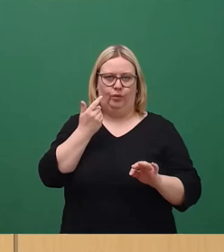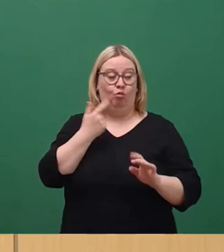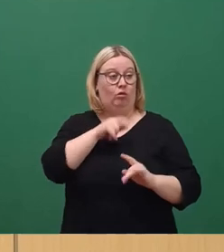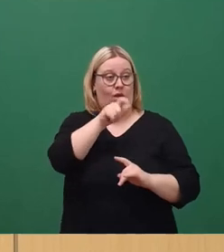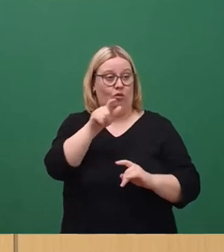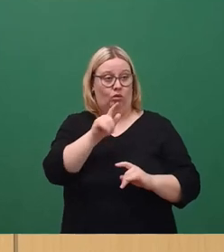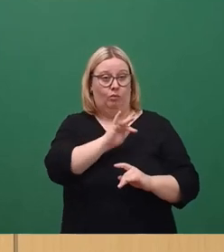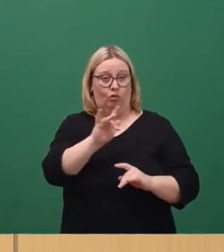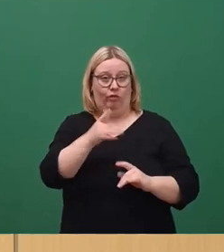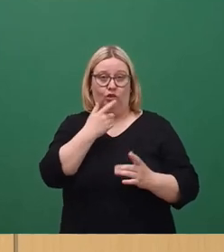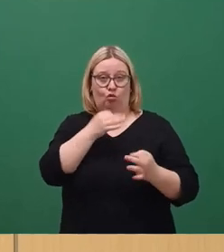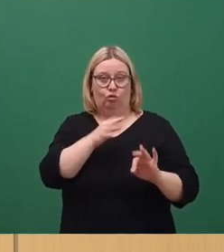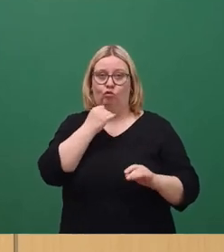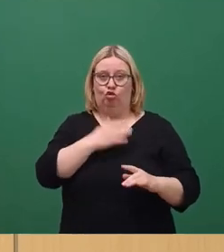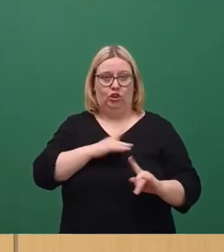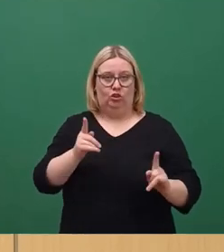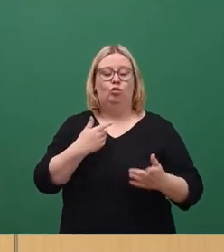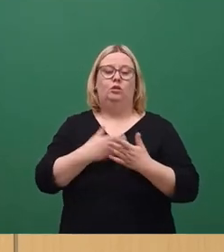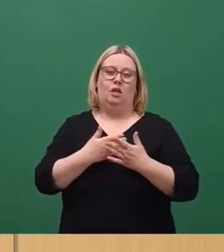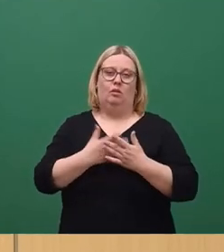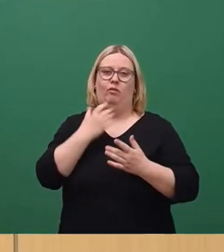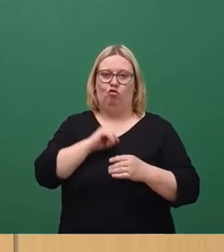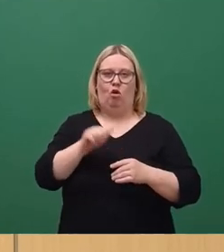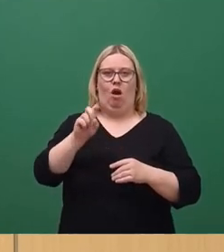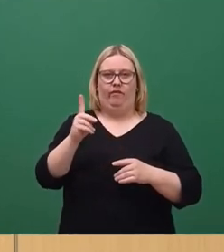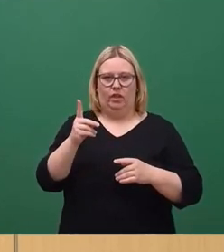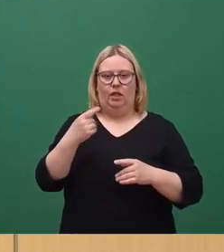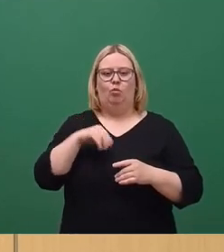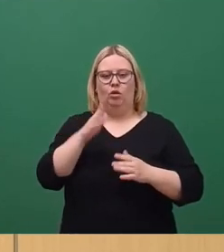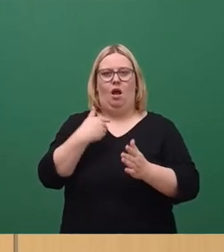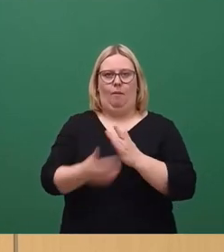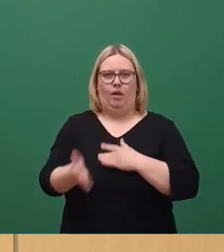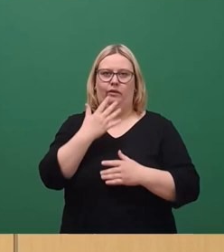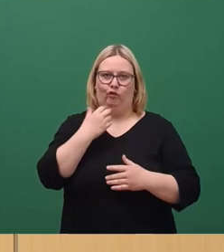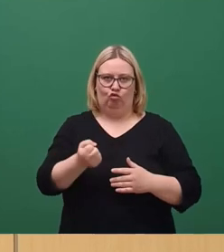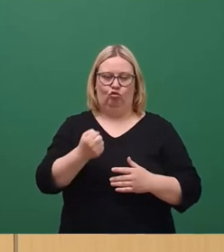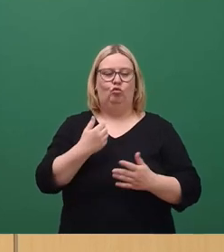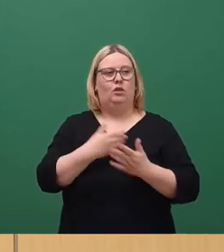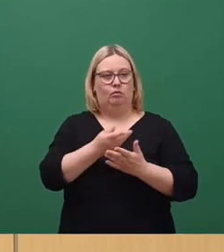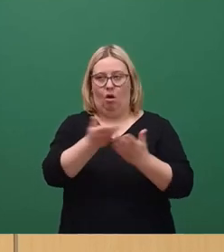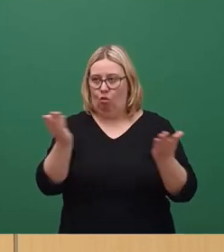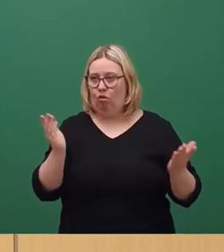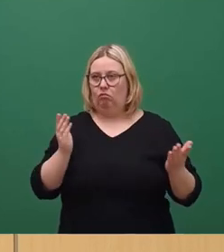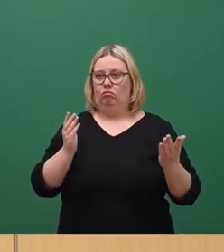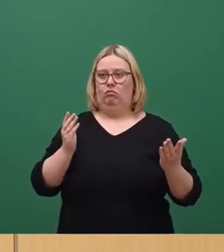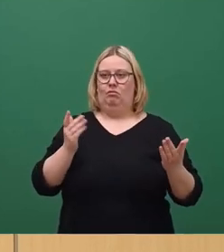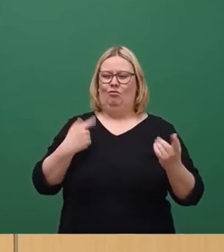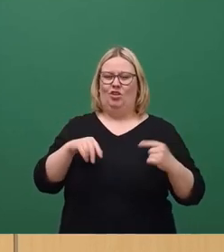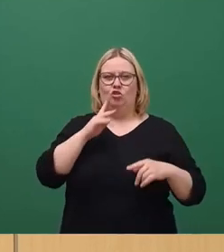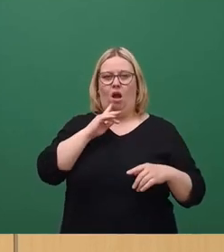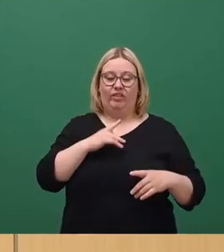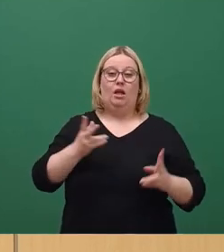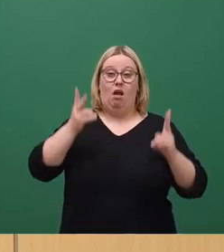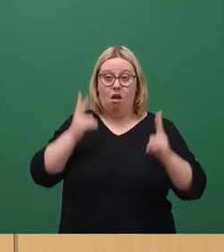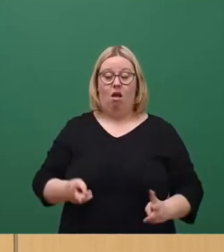sagen, das ist nicht gut, wir wollen es nicht haben und demzufolge wird die AfD-Fraktion dieses ablehnen. Und wir laden Sie ein, nicht die Brechstange zu nehmen und